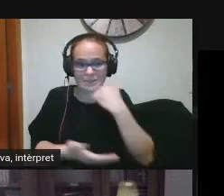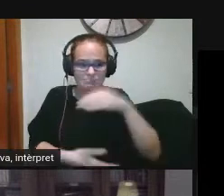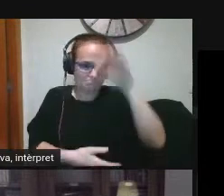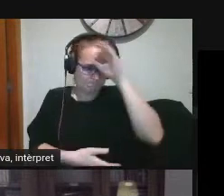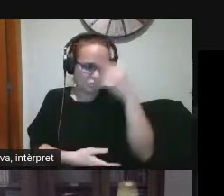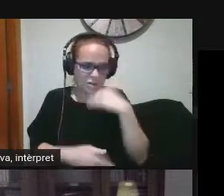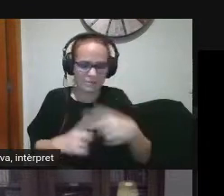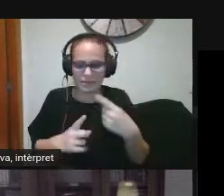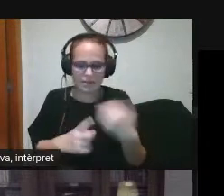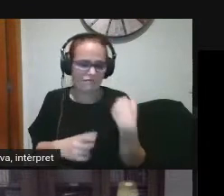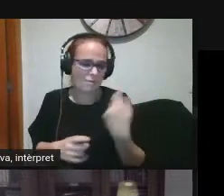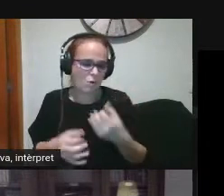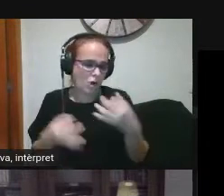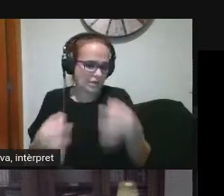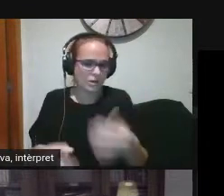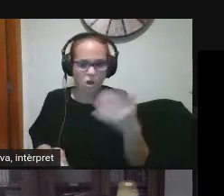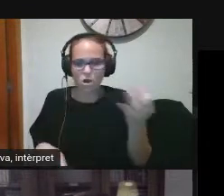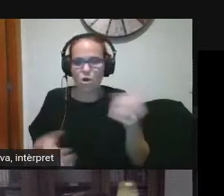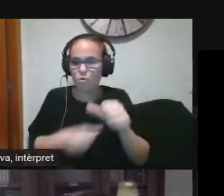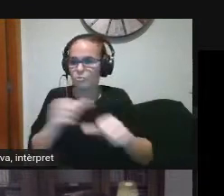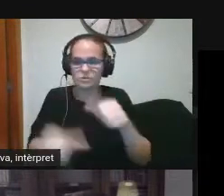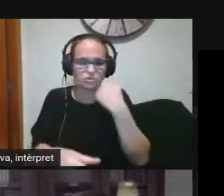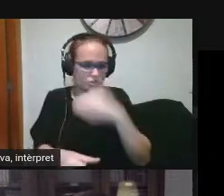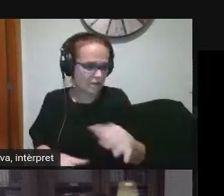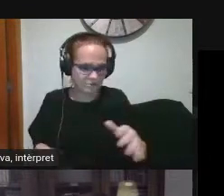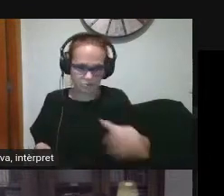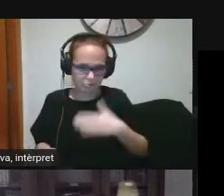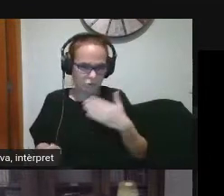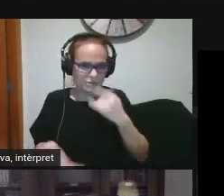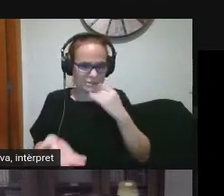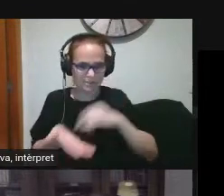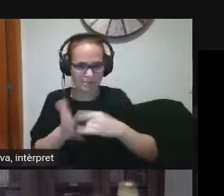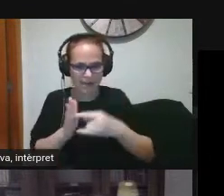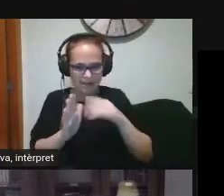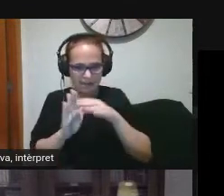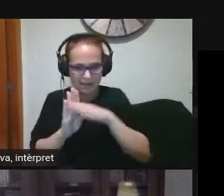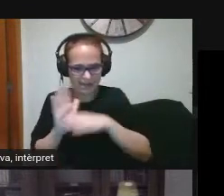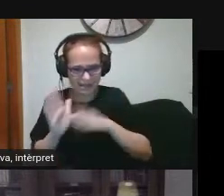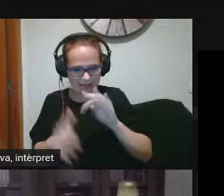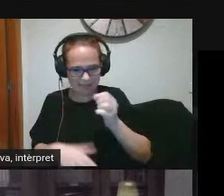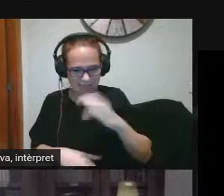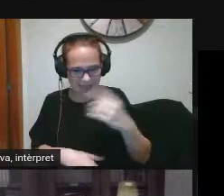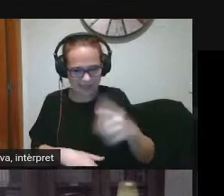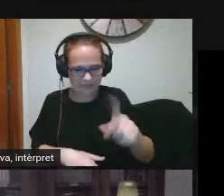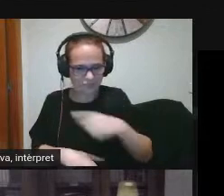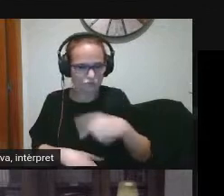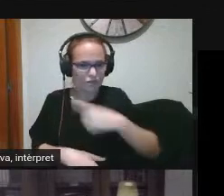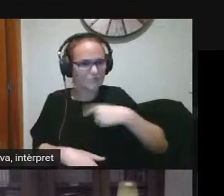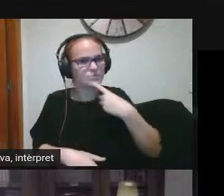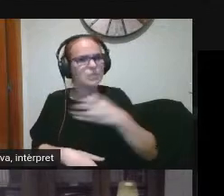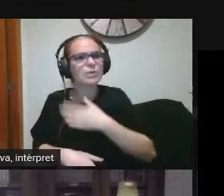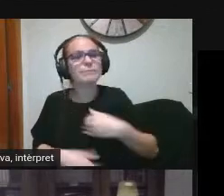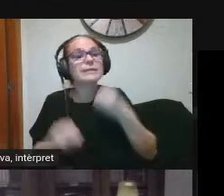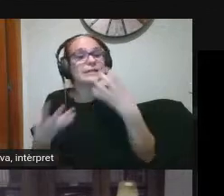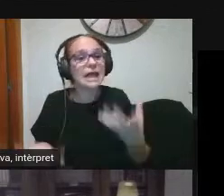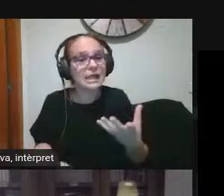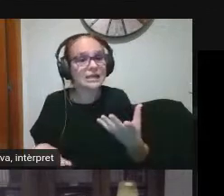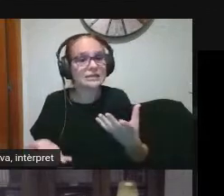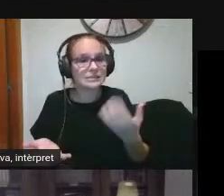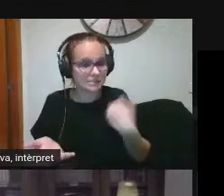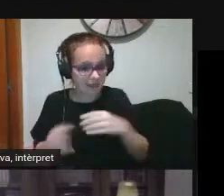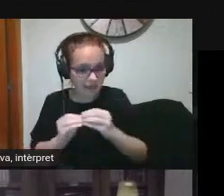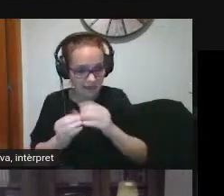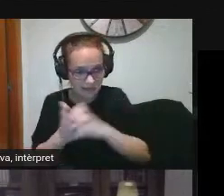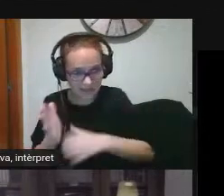poc o perquè simplement no saps com ha anat el procés i no ho saps si existeix aquest Platac o no existeix jo sí que us volíem preguntar com està el vostre Platac el teniu ja